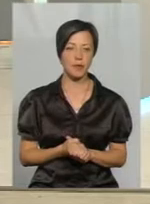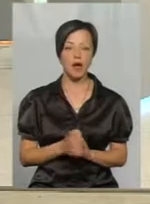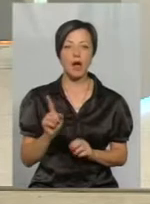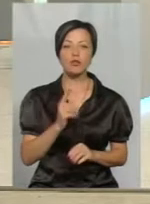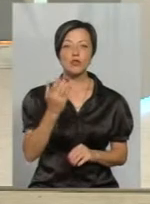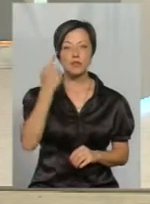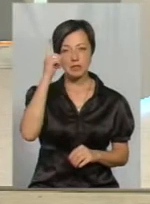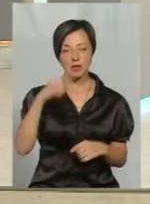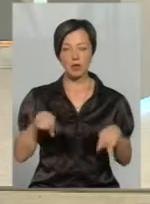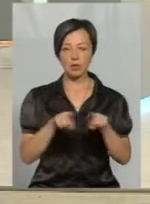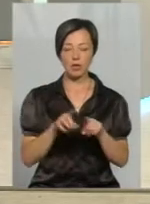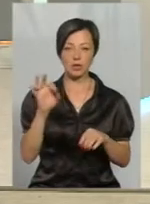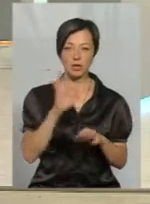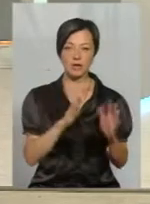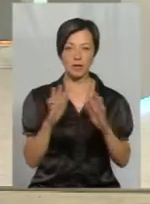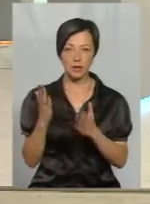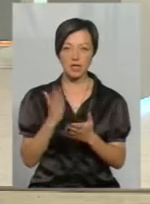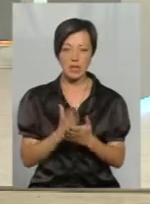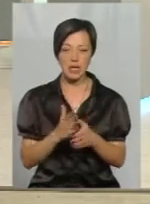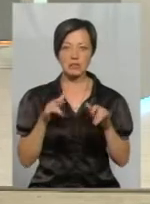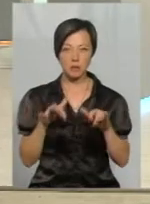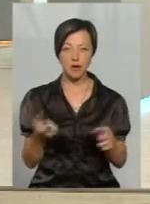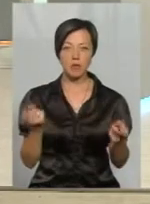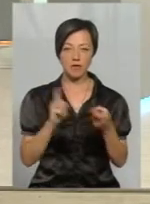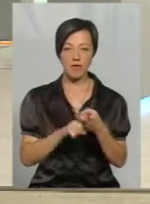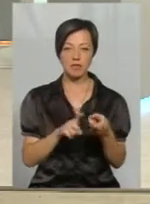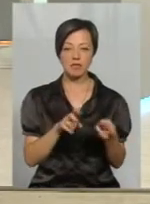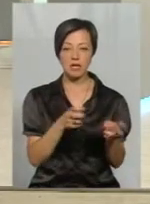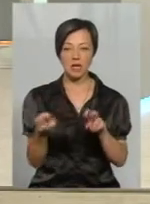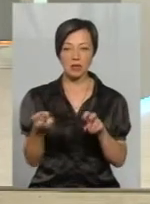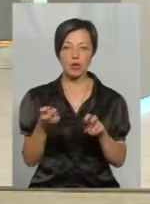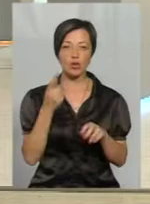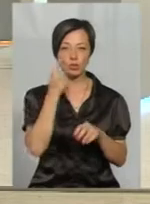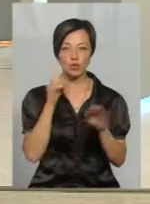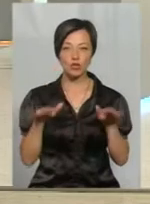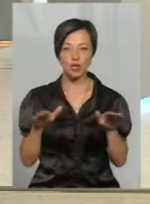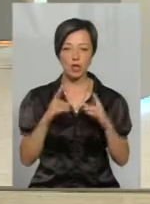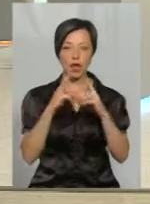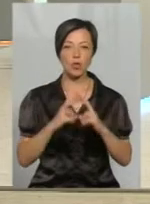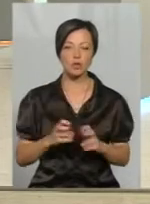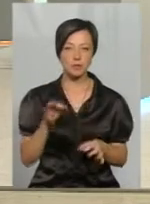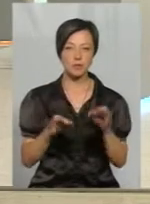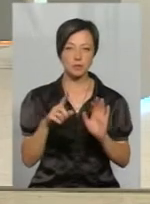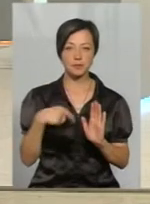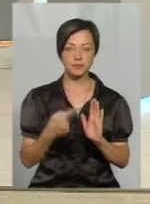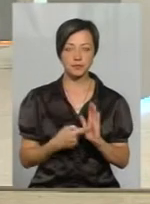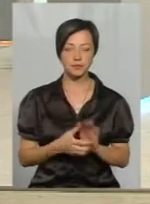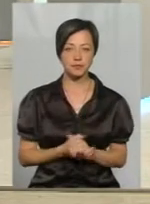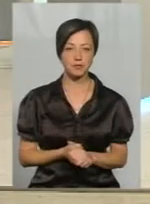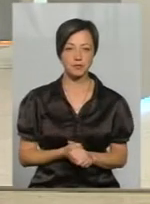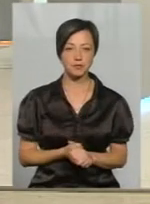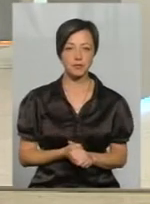вам відомо про такі випадки? Можливо, є вже якісь справи, пов'язані з загибелью біджіл на розгляді? На засіданні